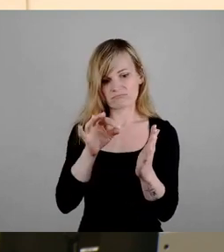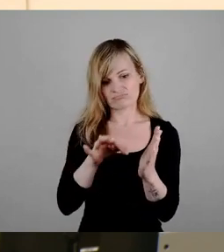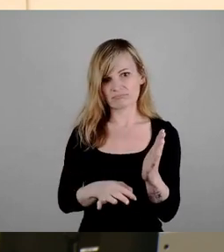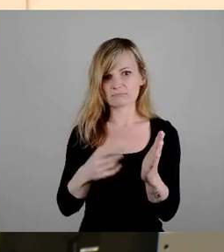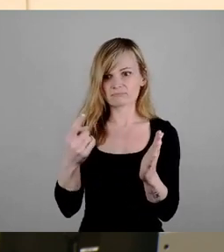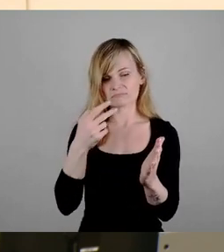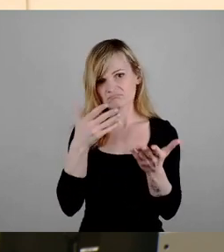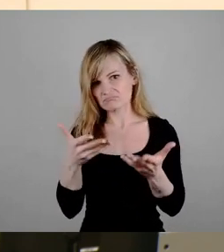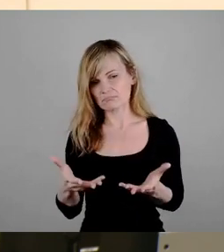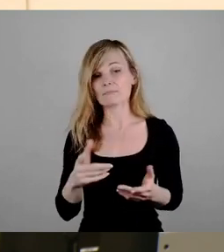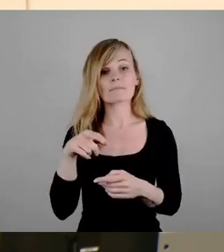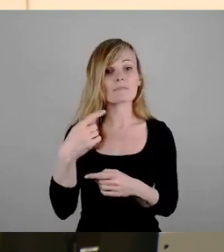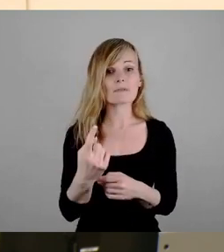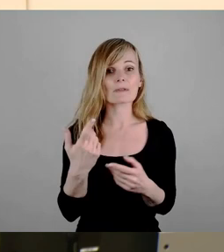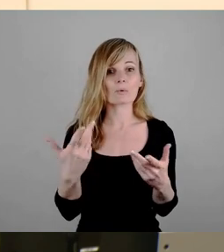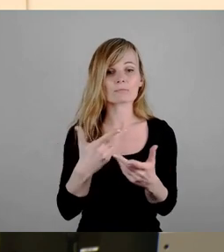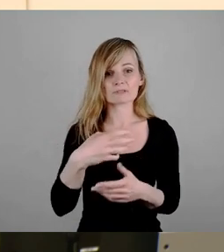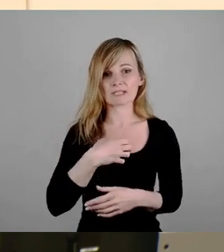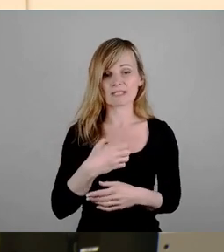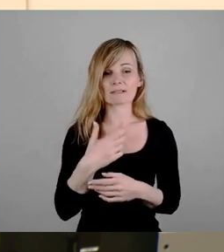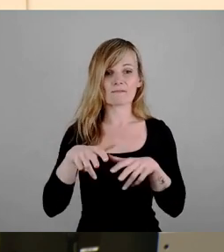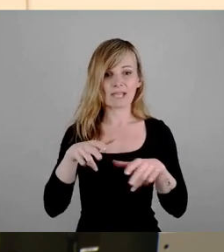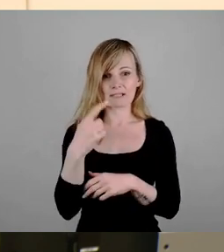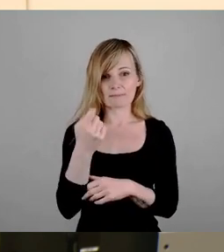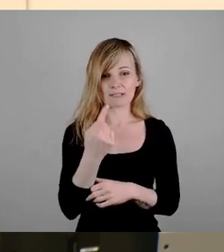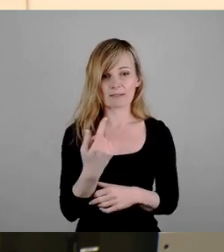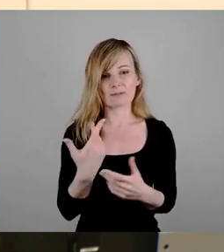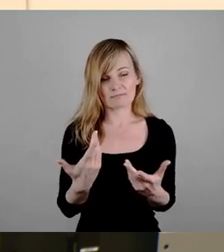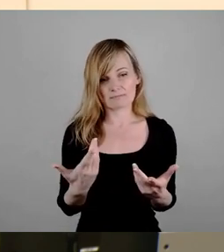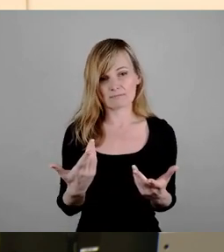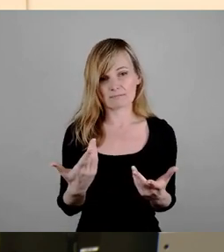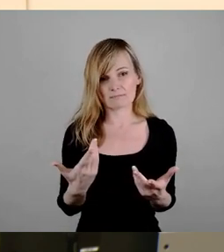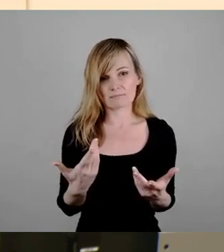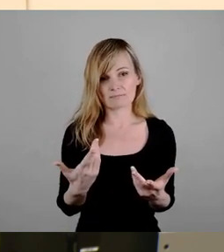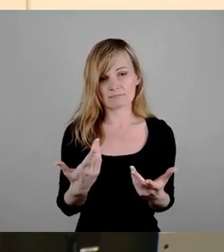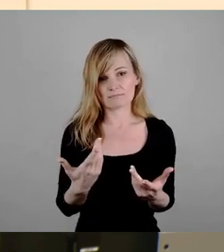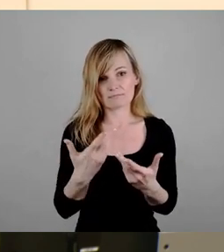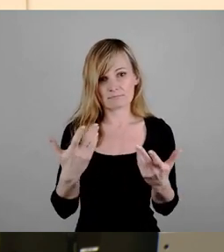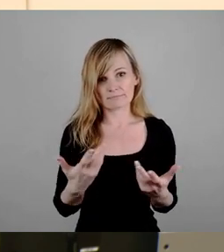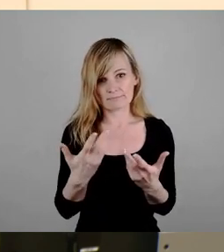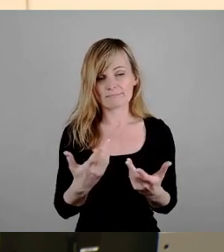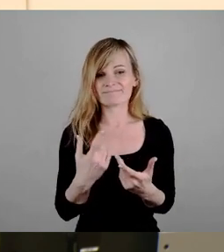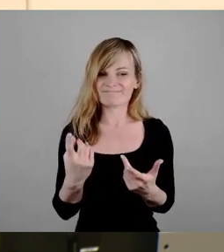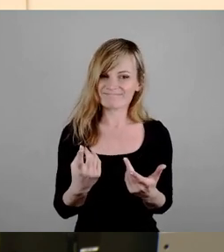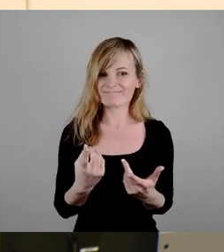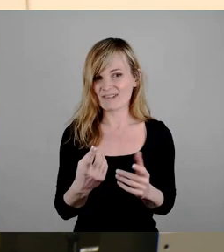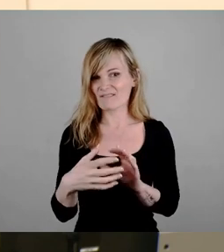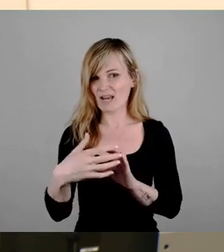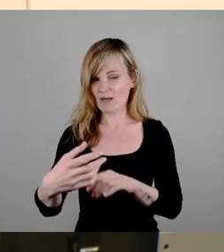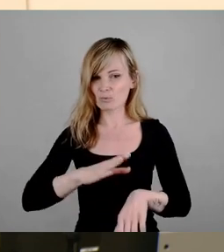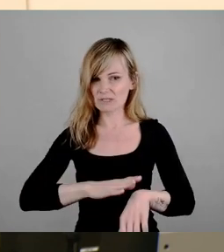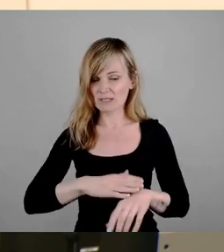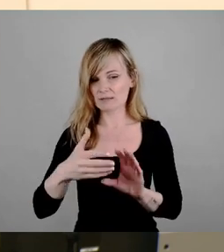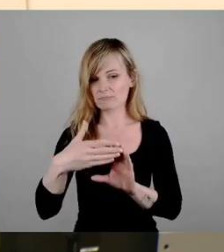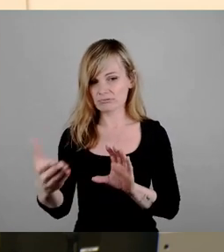Prinzip darum gehen, ob sich die Dresdner Verkehrsbetriebe im Prinzip nicht eine unzumutbare Verlängerung ihrer Verkehrszeiten über